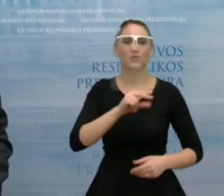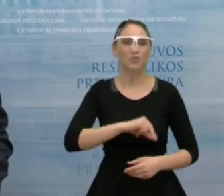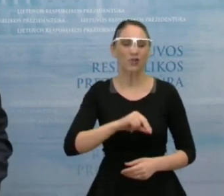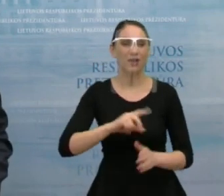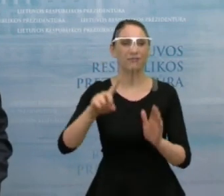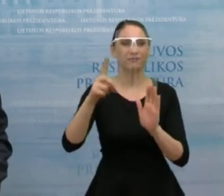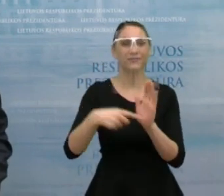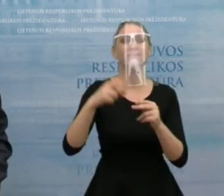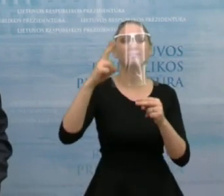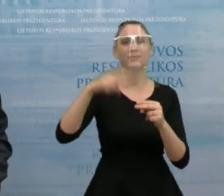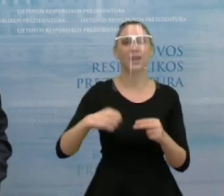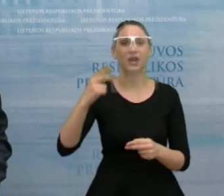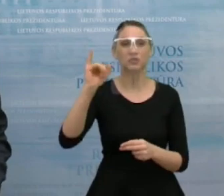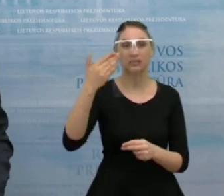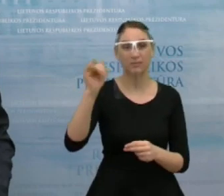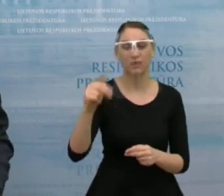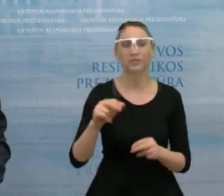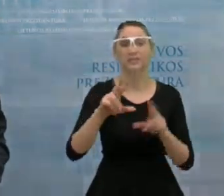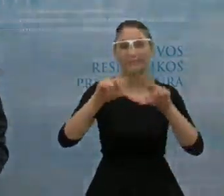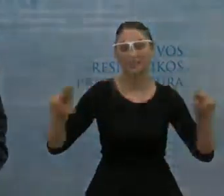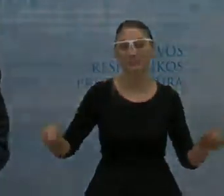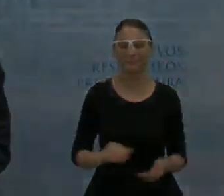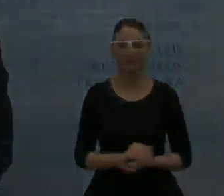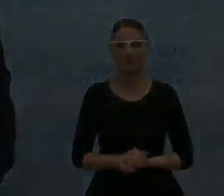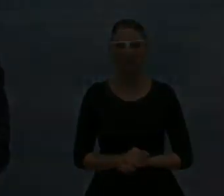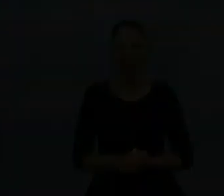klausimus, dėkuoju Simonui, krepštai, iki kitų stikimų.